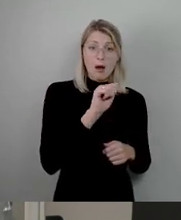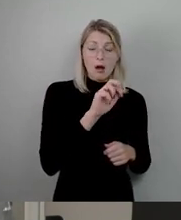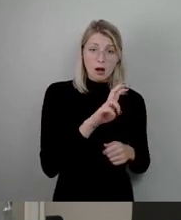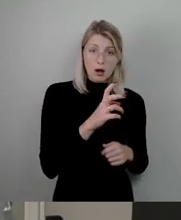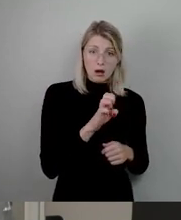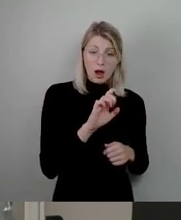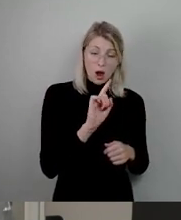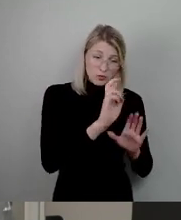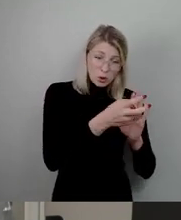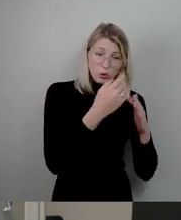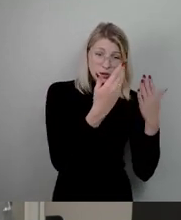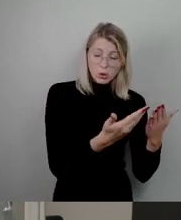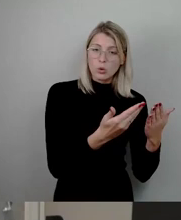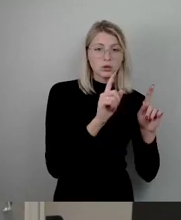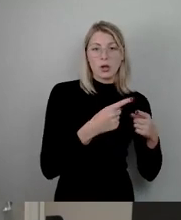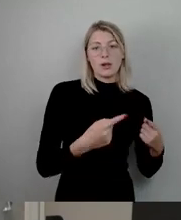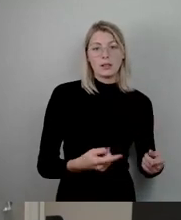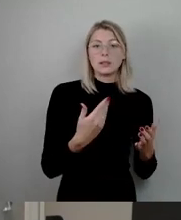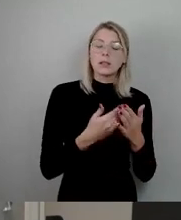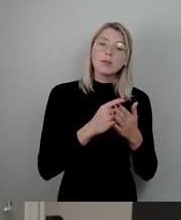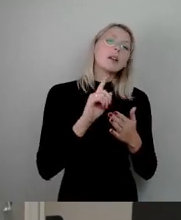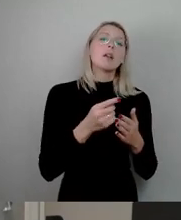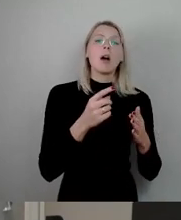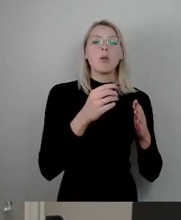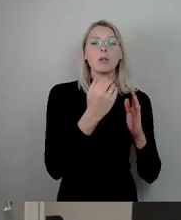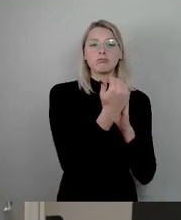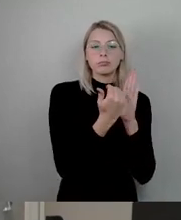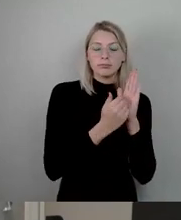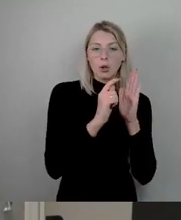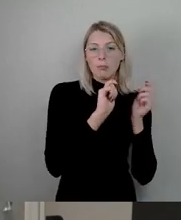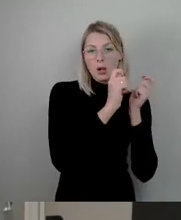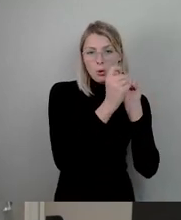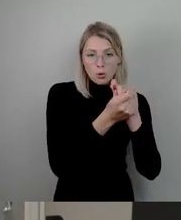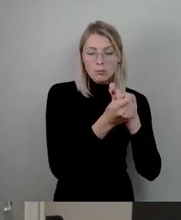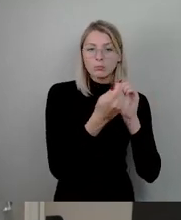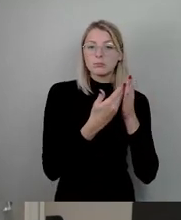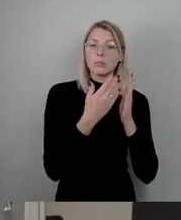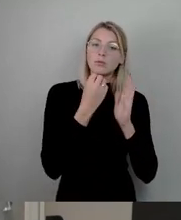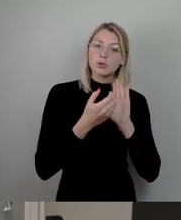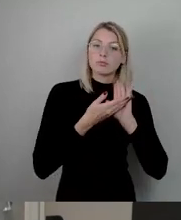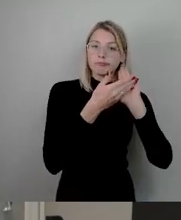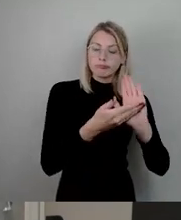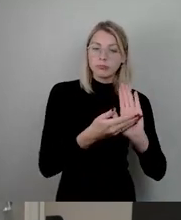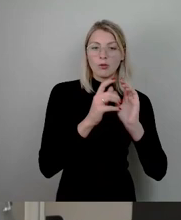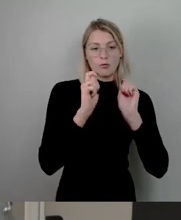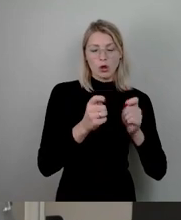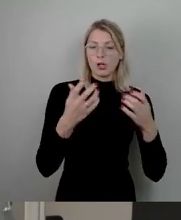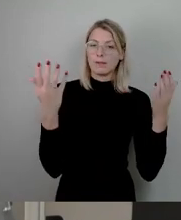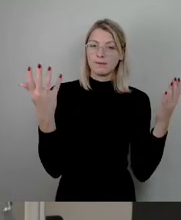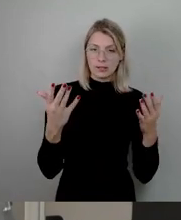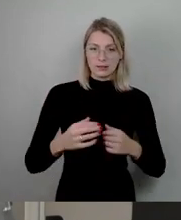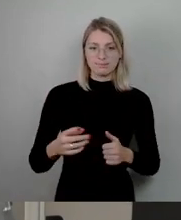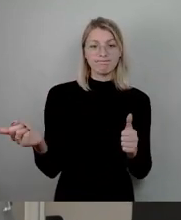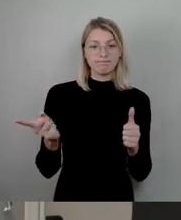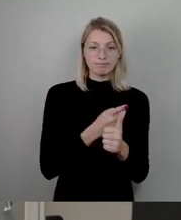mal mit einer geänderten Fassung dieses Antrages unterbreiten wir Ihnen folgenden Vorschlag. Nämlich erstens,